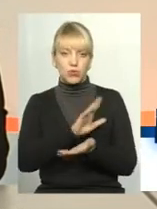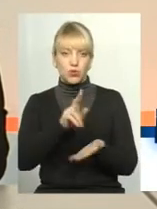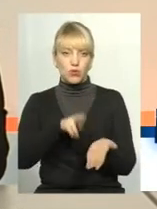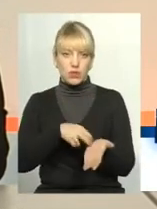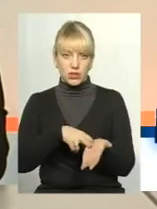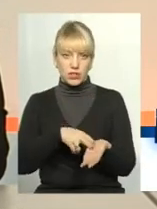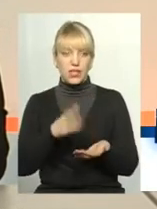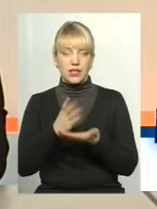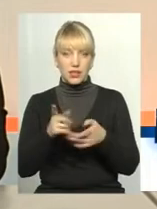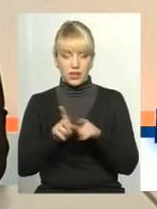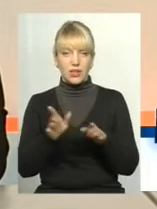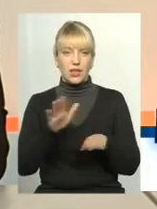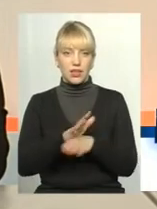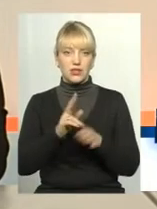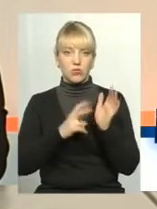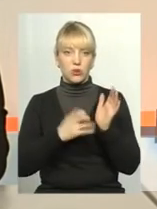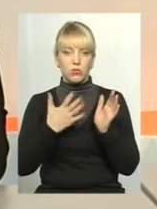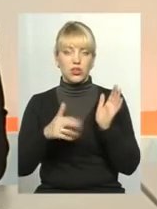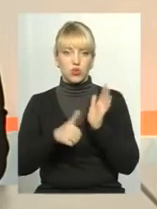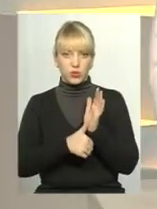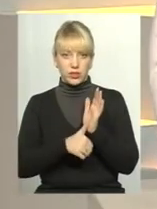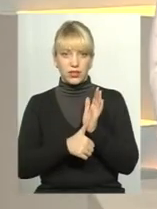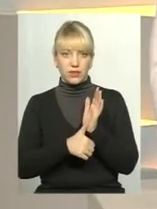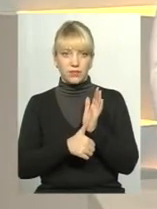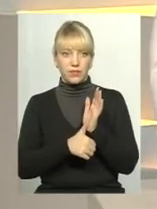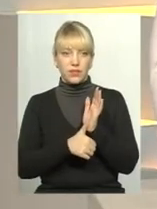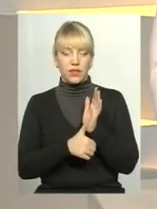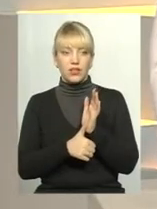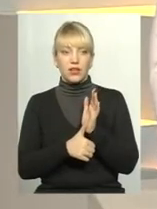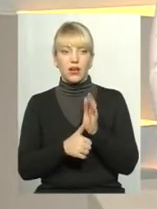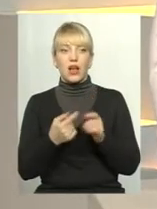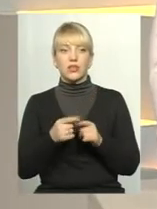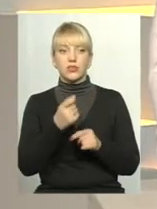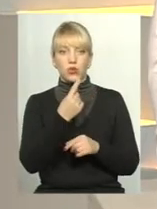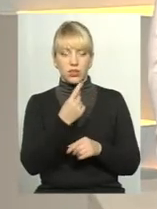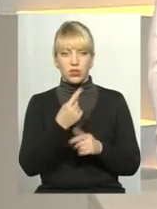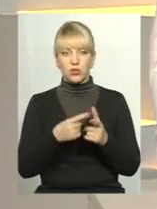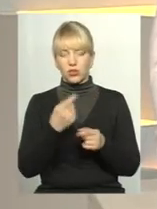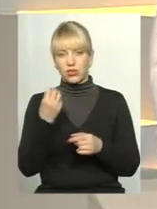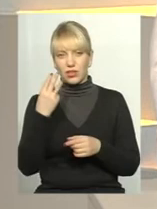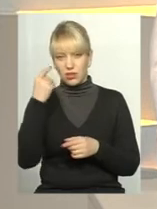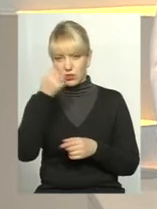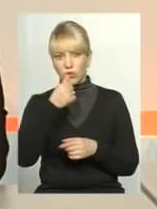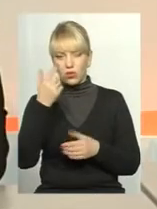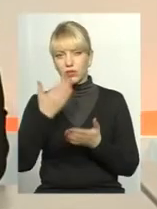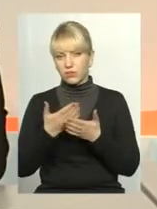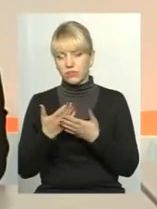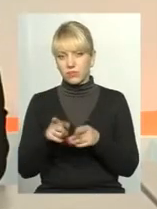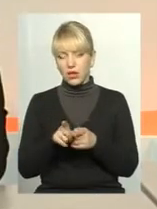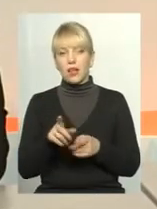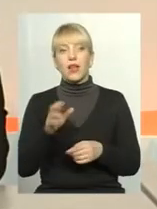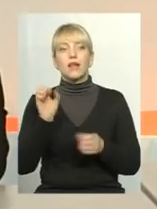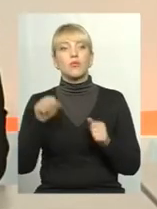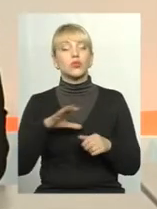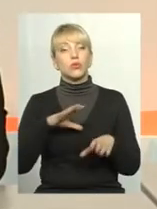Є такий наказ 756. І ще десь з 2011 чи з 2013 року, якщо я пам'ятаю. До цього часу можна було